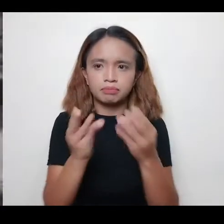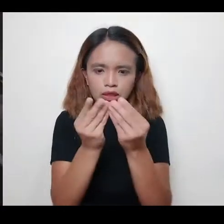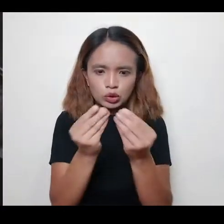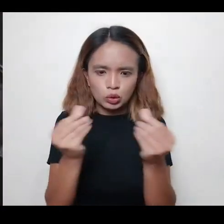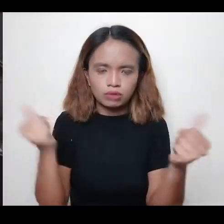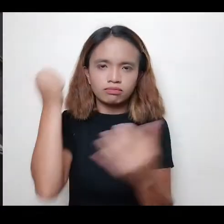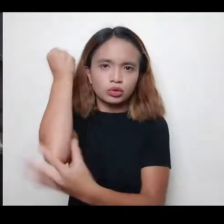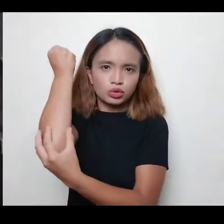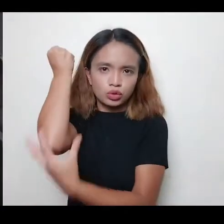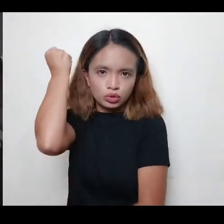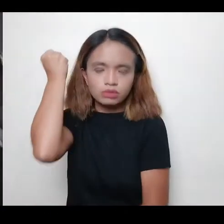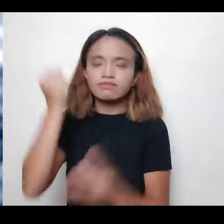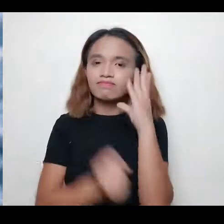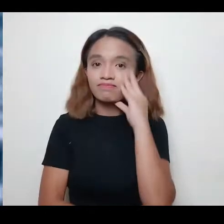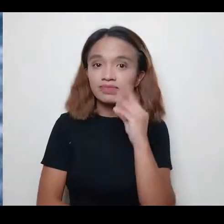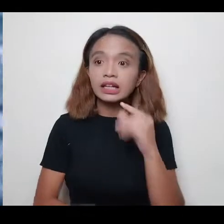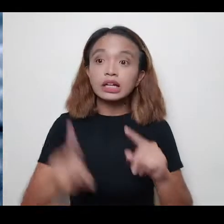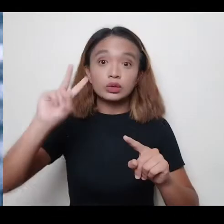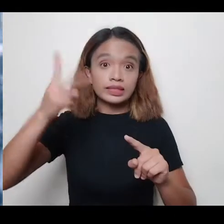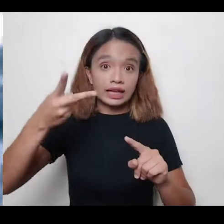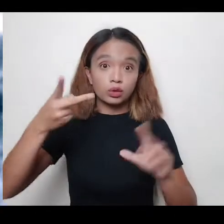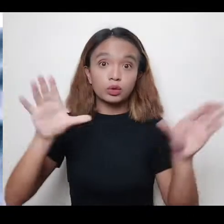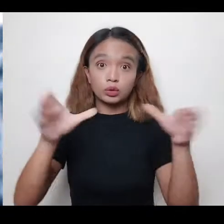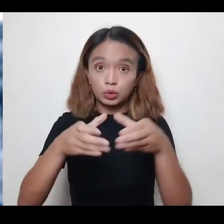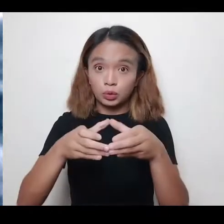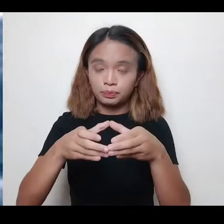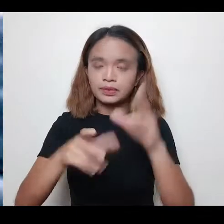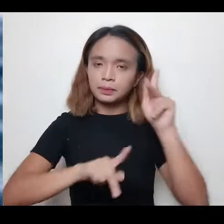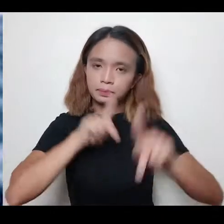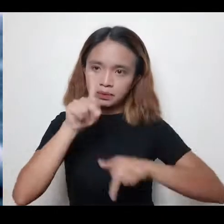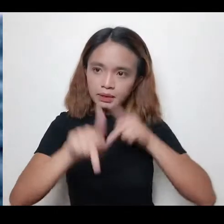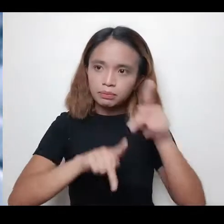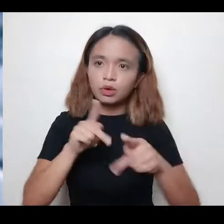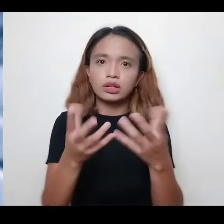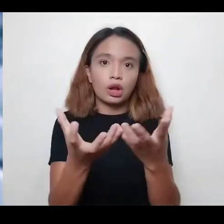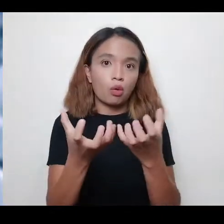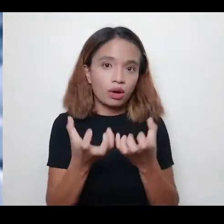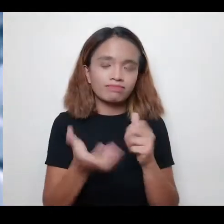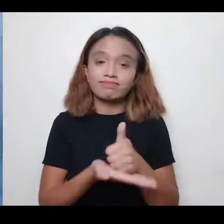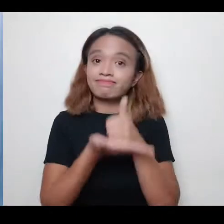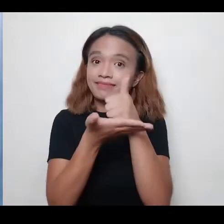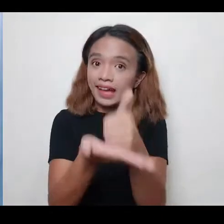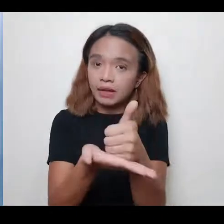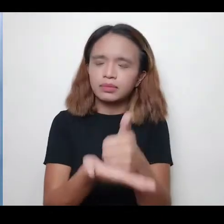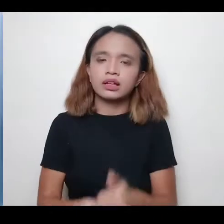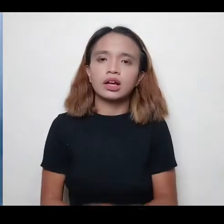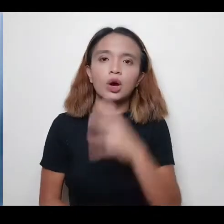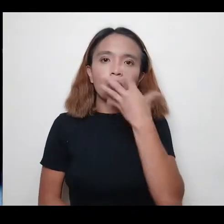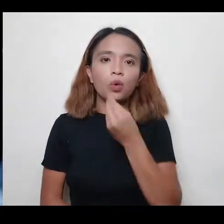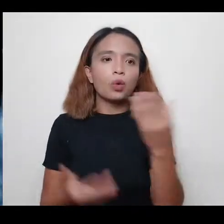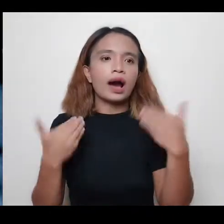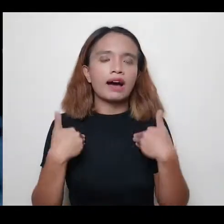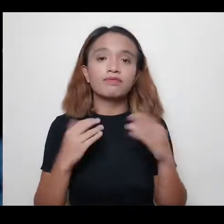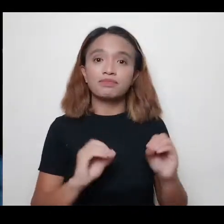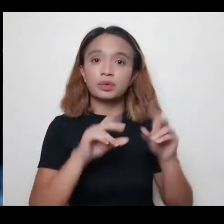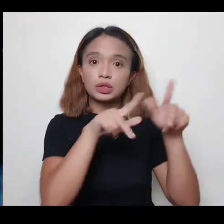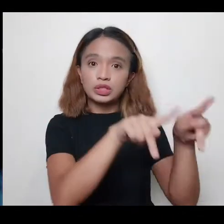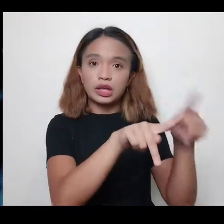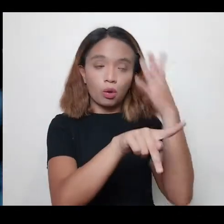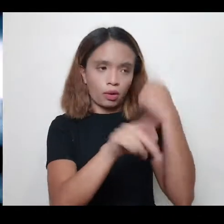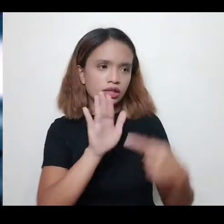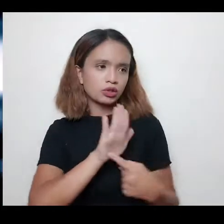yung kahirapan na pinagdadaanan. Yung pangalawang group of audience na gusto natin i-address, yung mga mas privileged